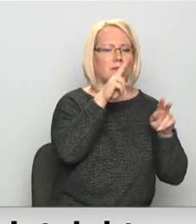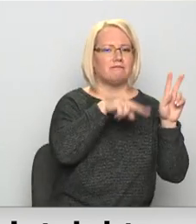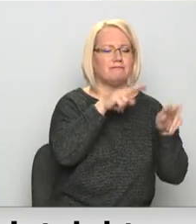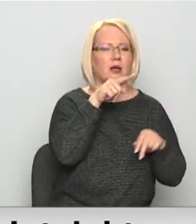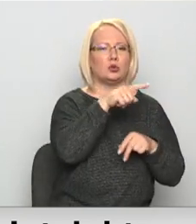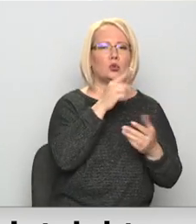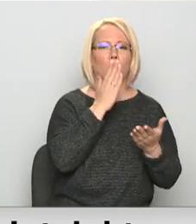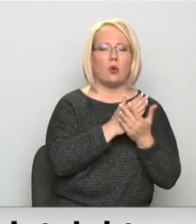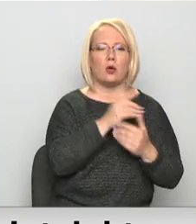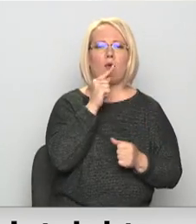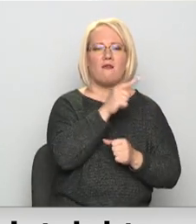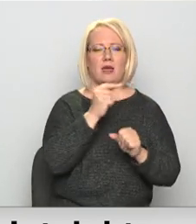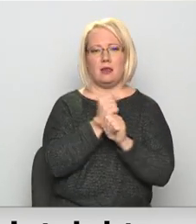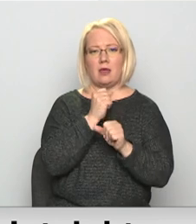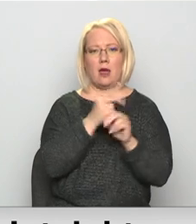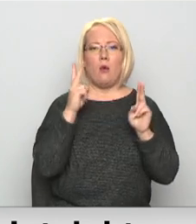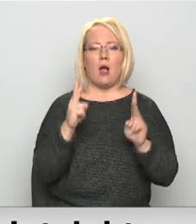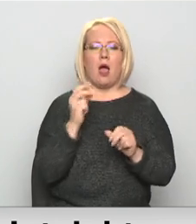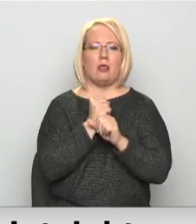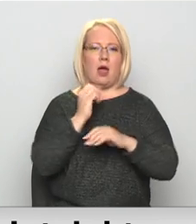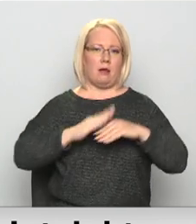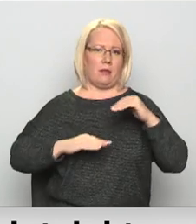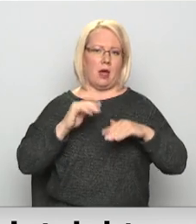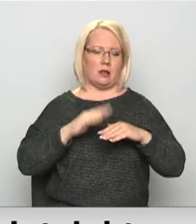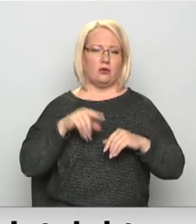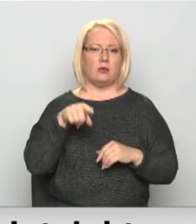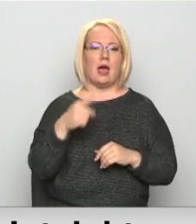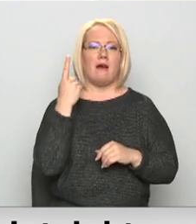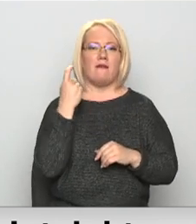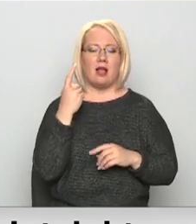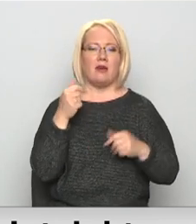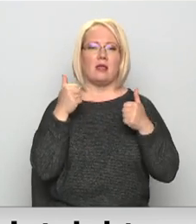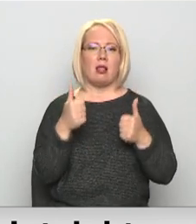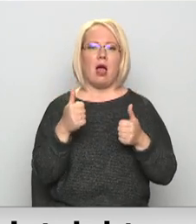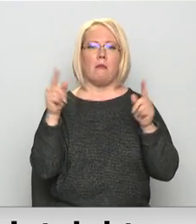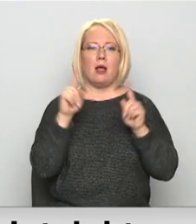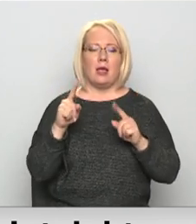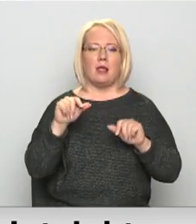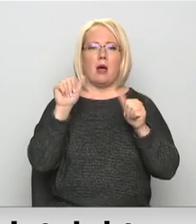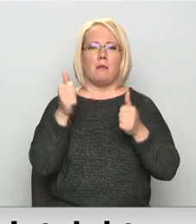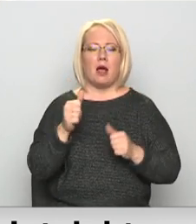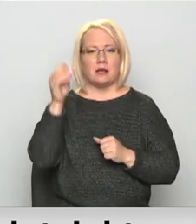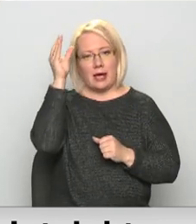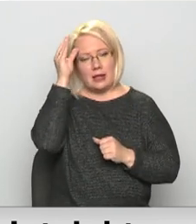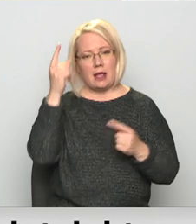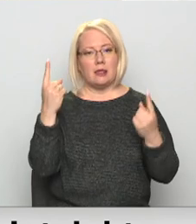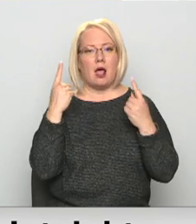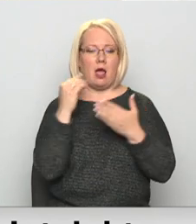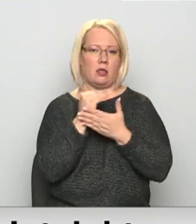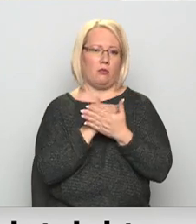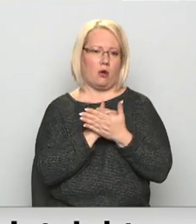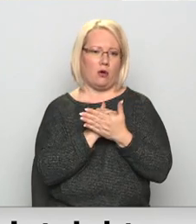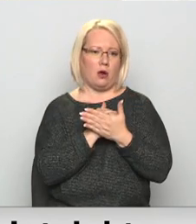notiek un ko viņi dar un kā viņi to dar praktiski. Tā ir vēl viena pašā lieta tieši par šo mākslīgo intelektu talentu programmu.